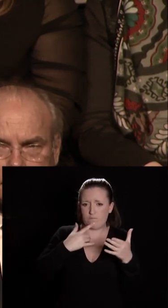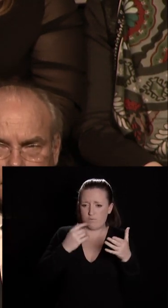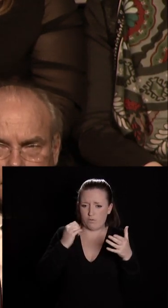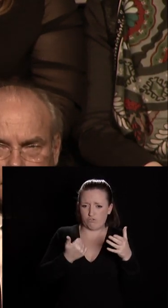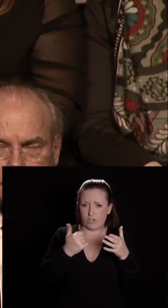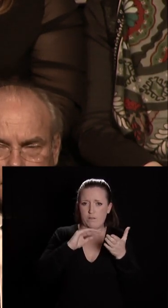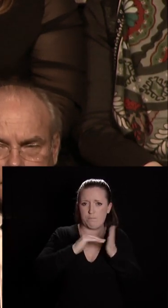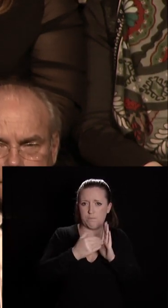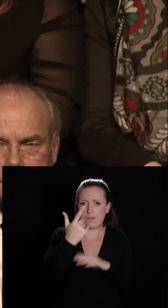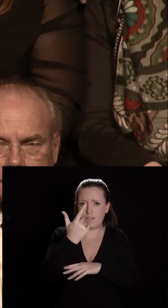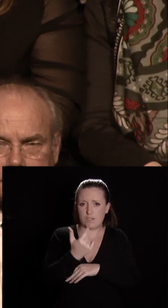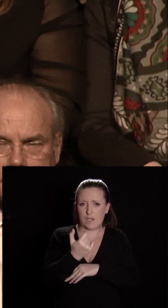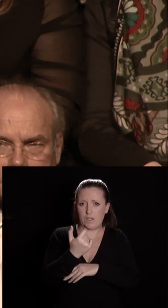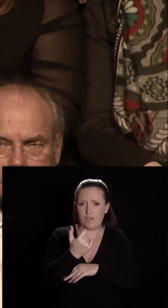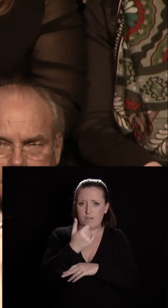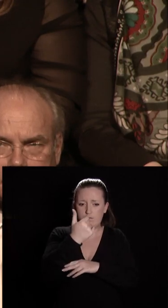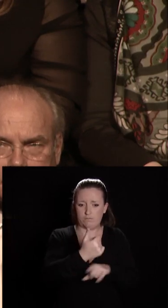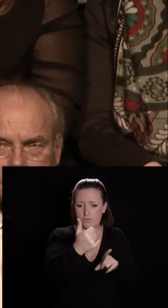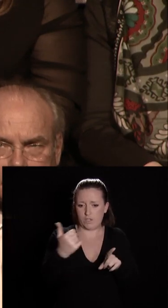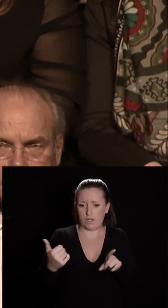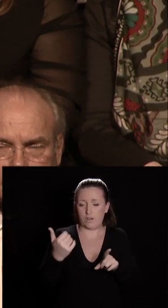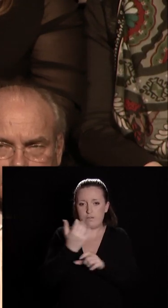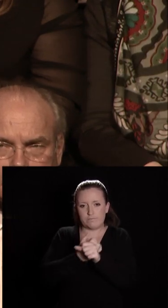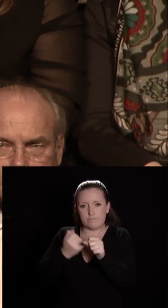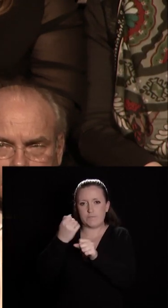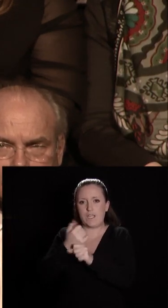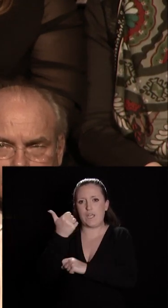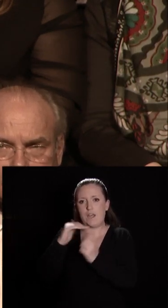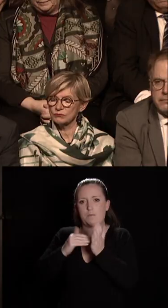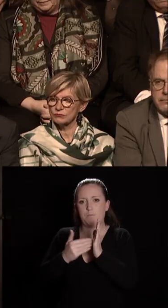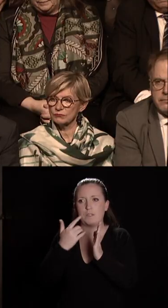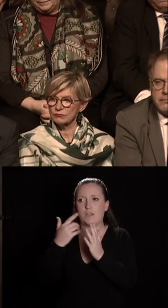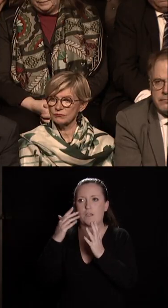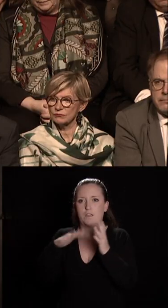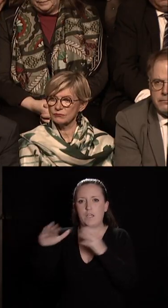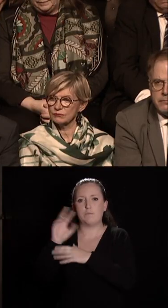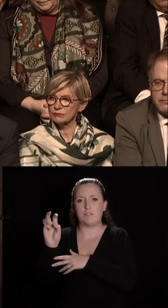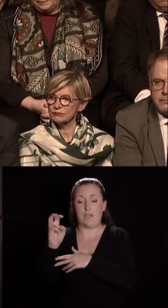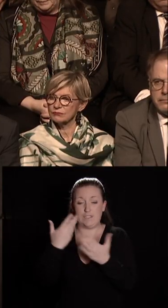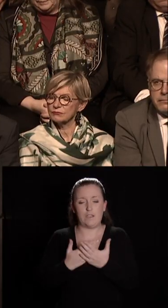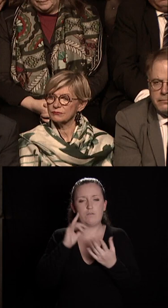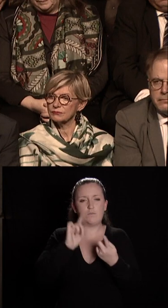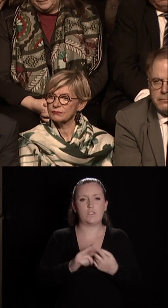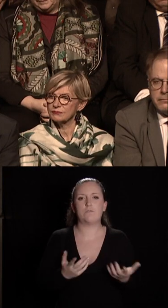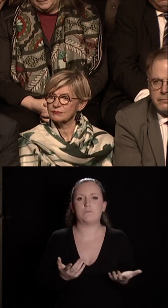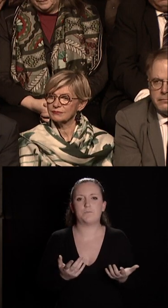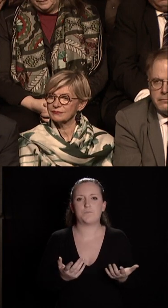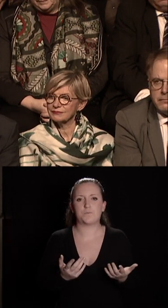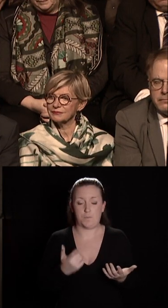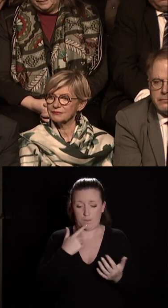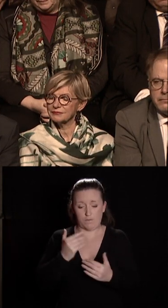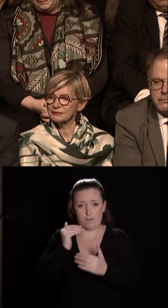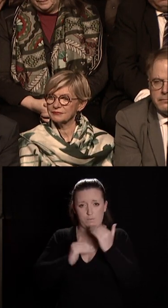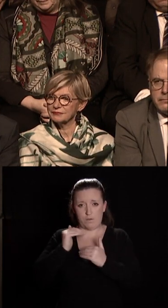mètre carré construit, est créé ou recréé un mètre carré d'espace vert. Voilà l'objectif, celui d'une planification